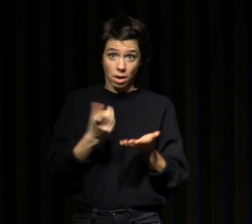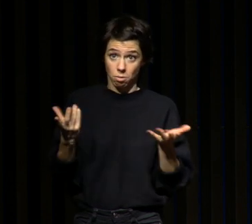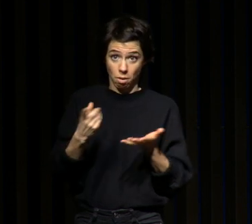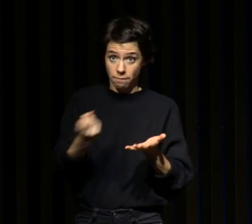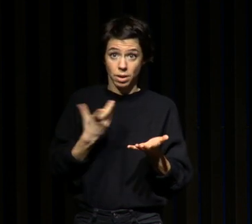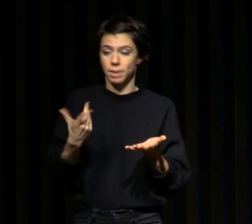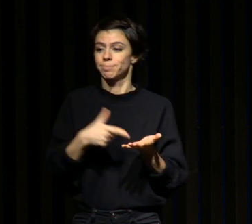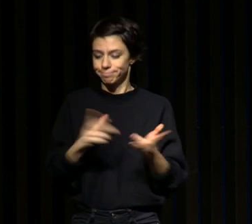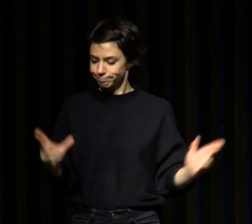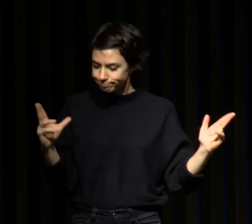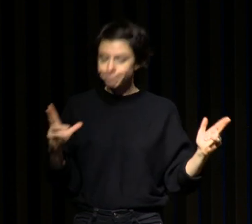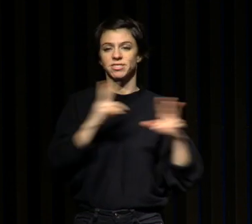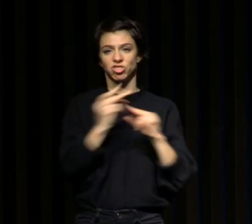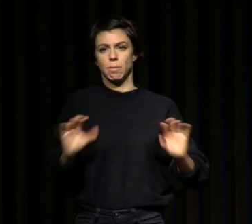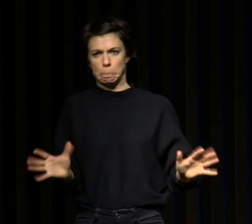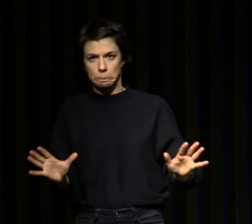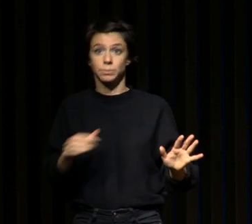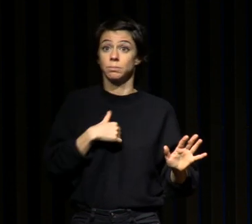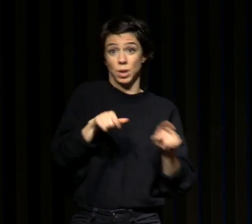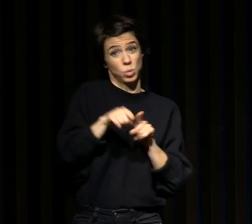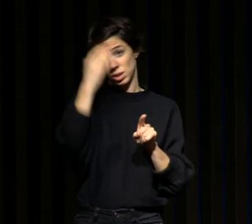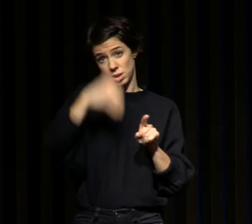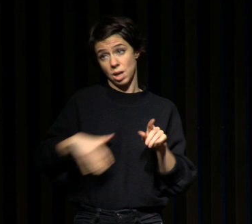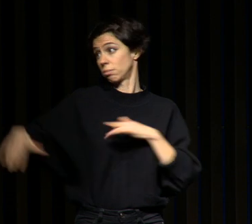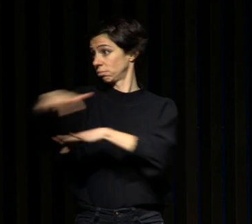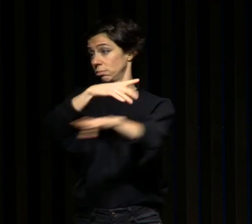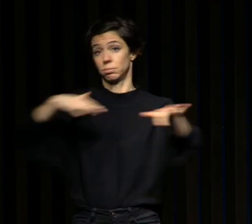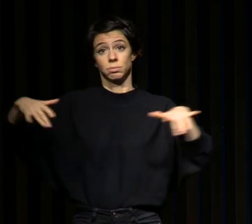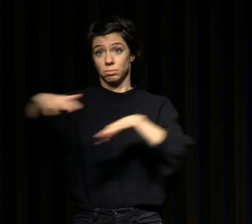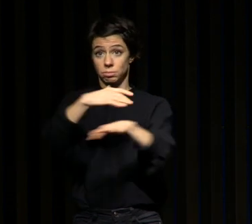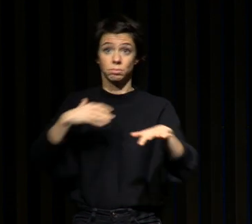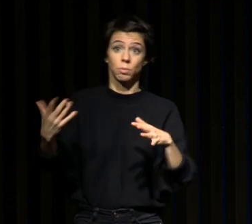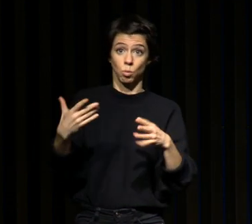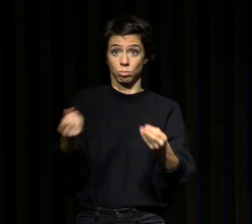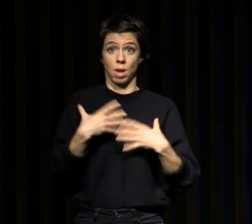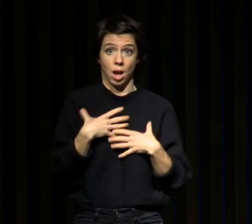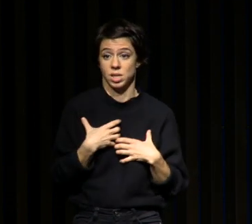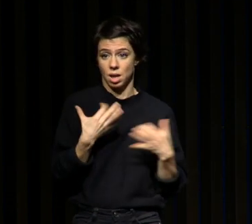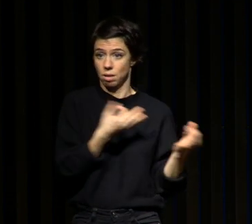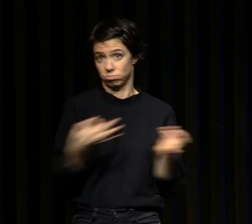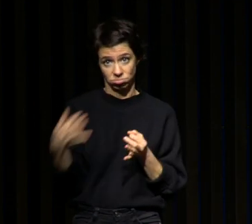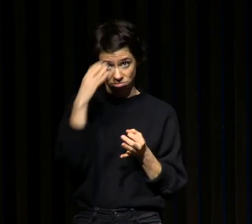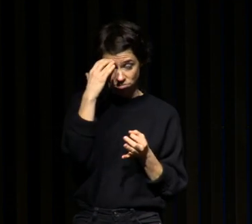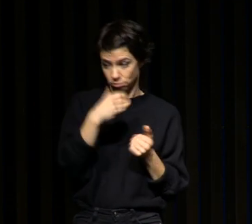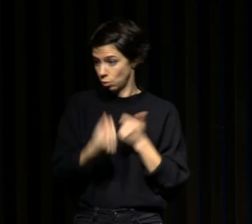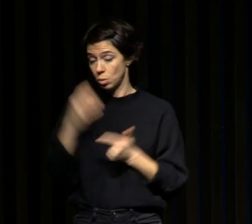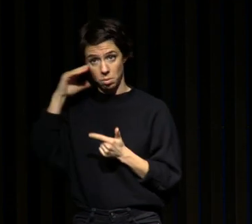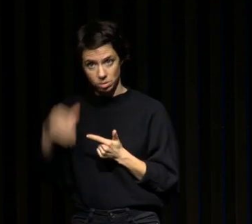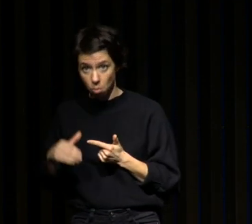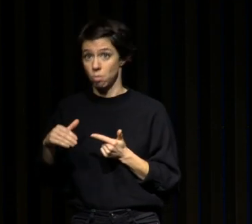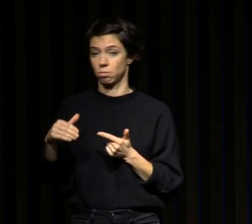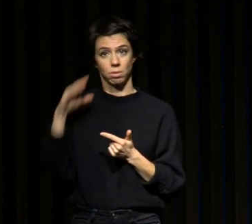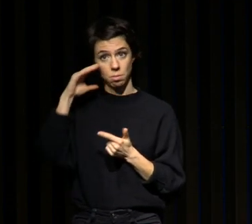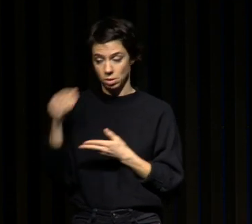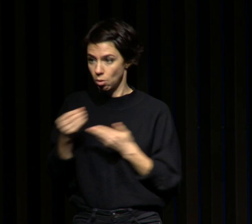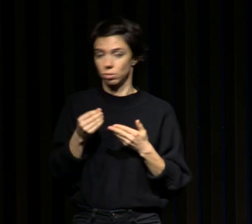-fatigue mais on le sait elle est aussi liée à l'environnement stressant et l'anxiété ou la dépression qui ont tendance à relever le niveau d'éveil intra-nocturne